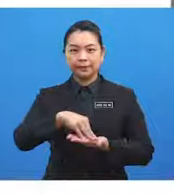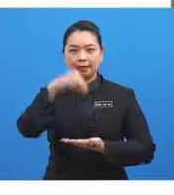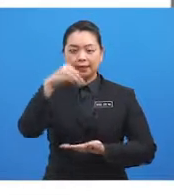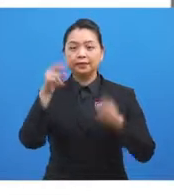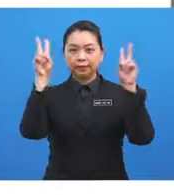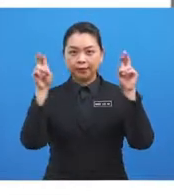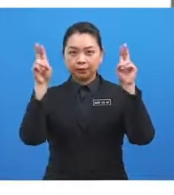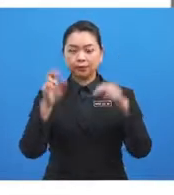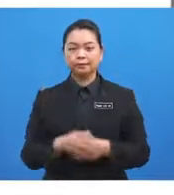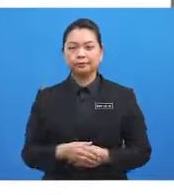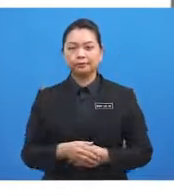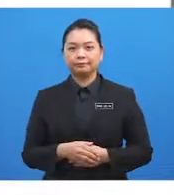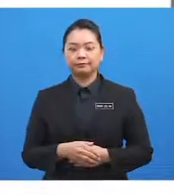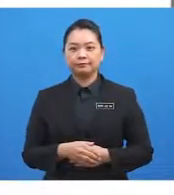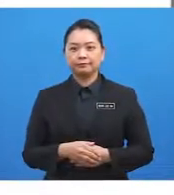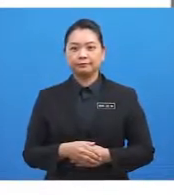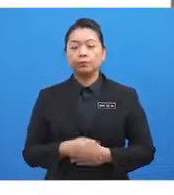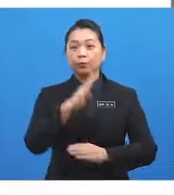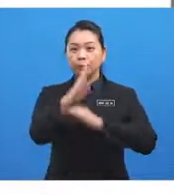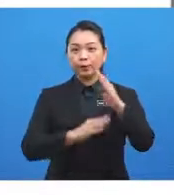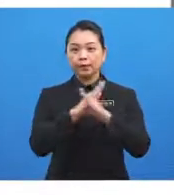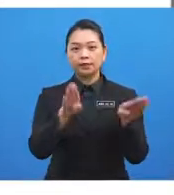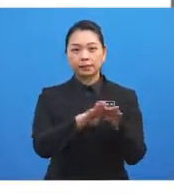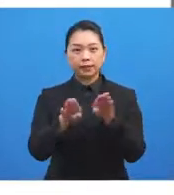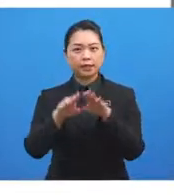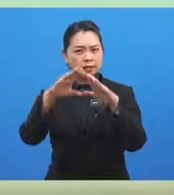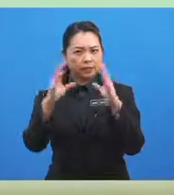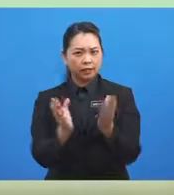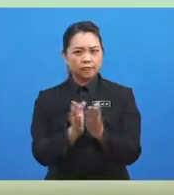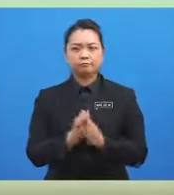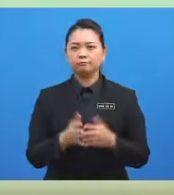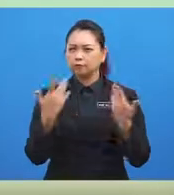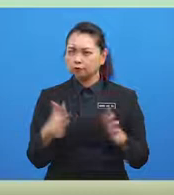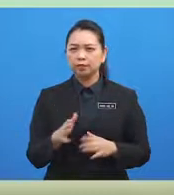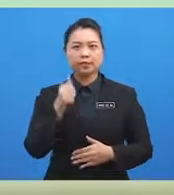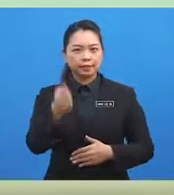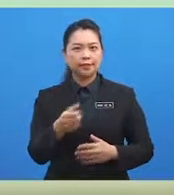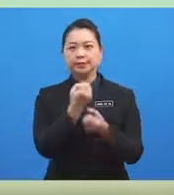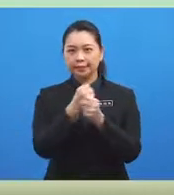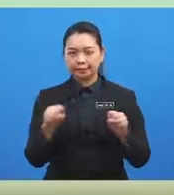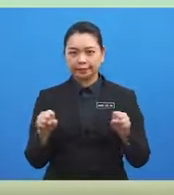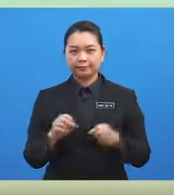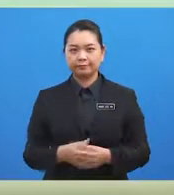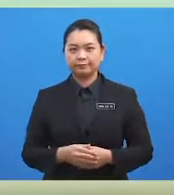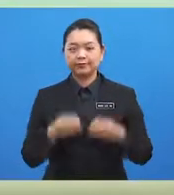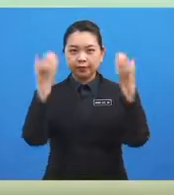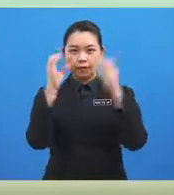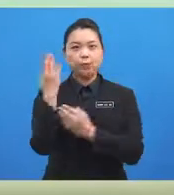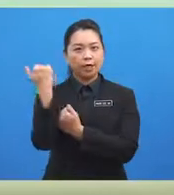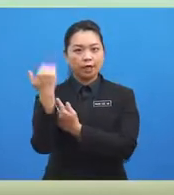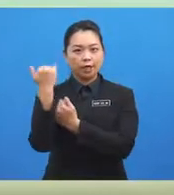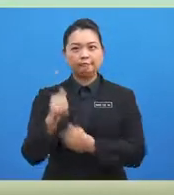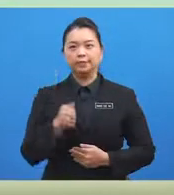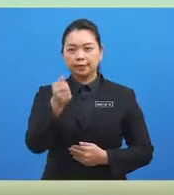tajuk Bumi sebagai Sfera. Sudahkah anda bersedia? Cikgu harap